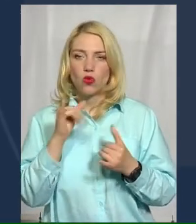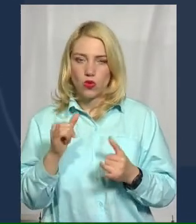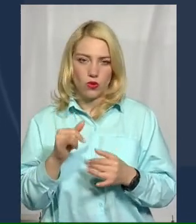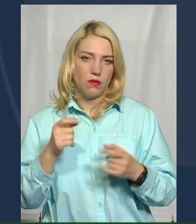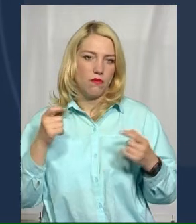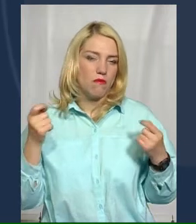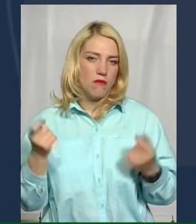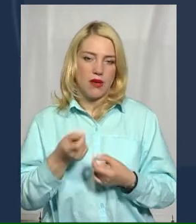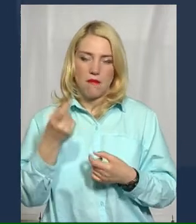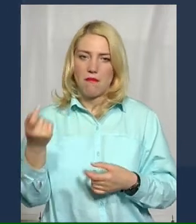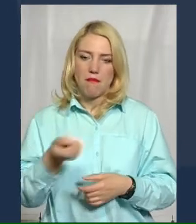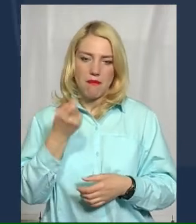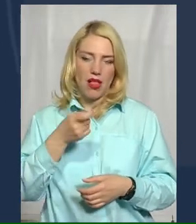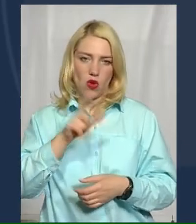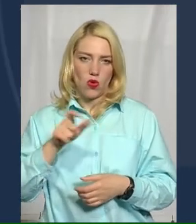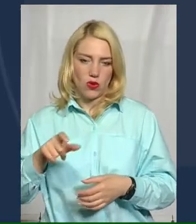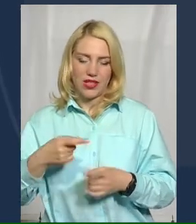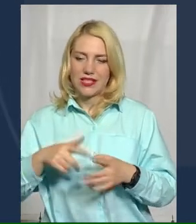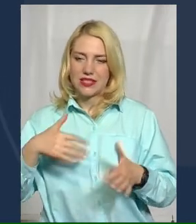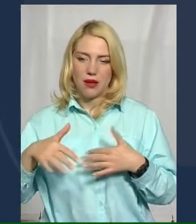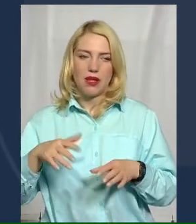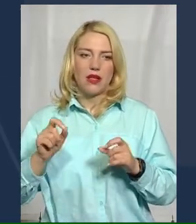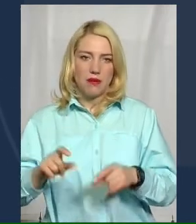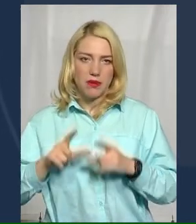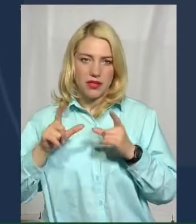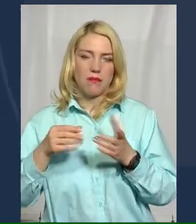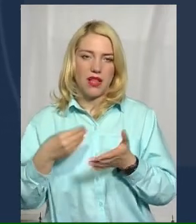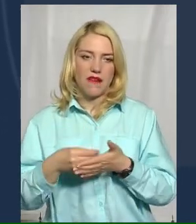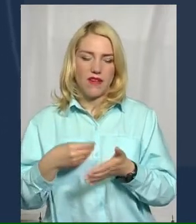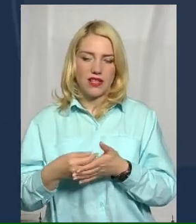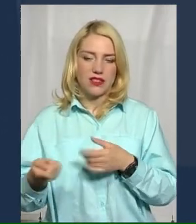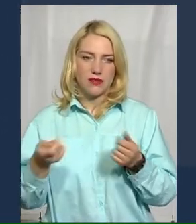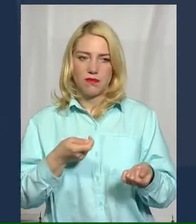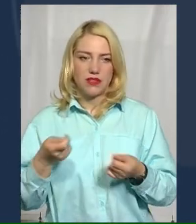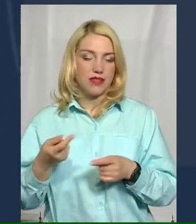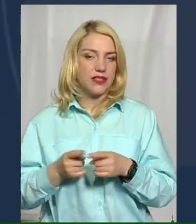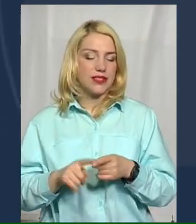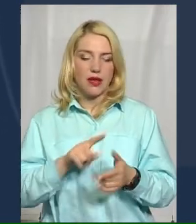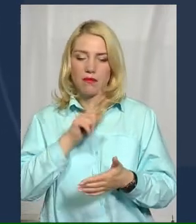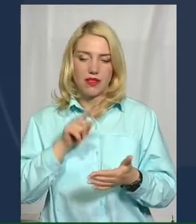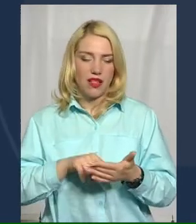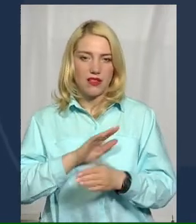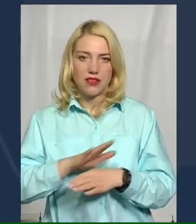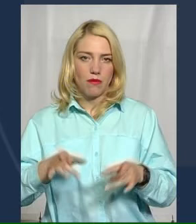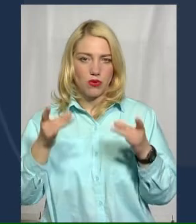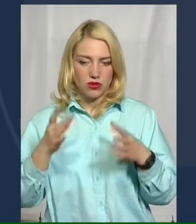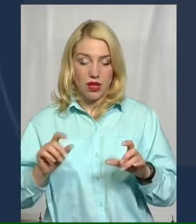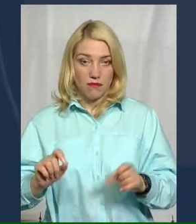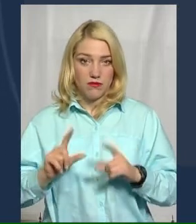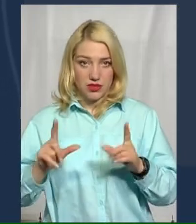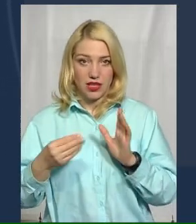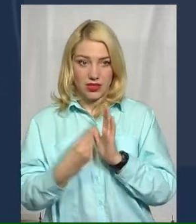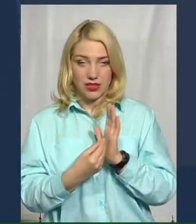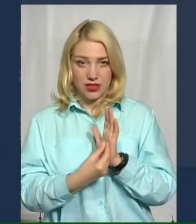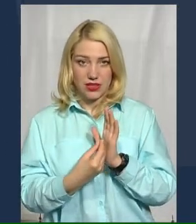дуже поганий, слабенький. Ми піднімали вартості перевезення, це питання непросте. Підняти вартості перевезення, воно не